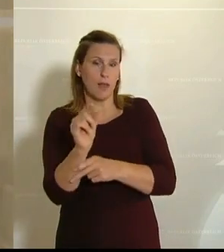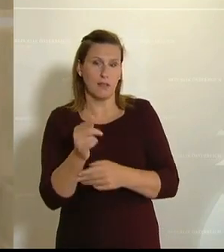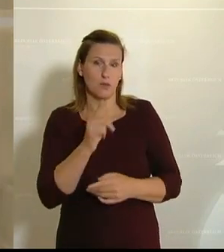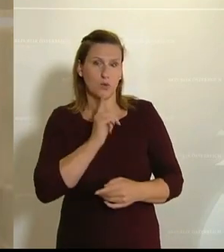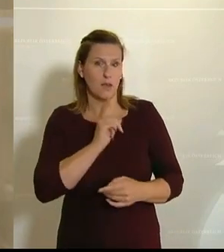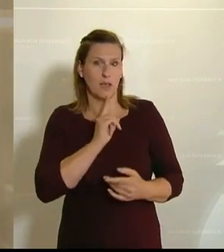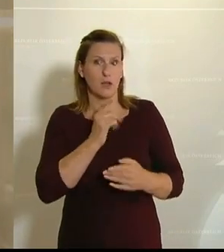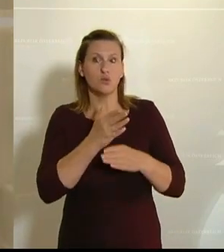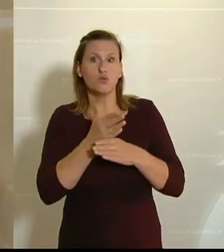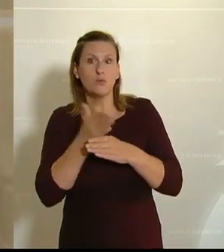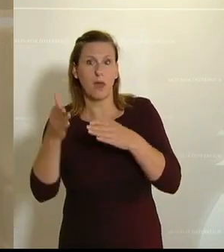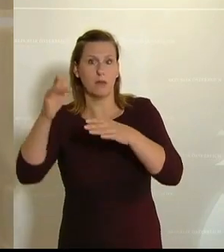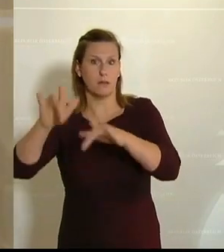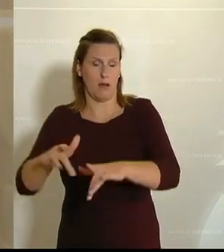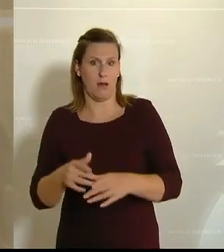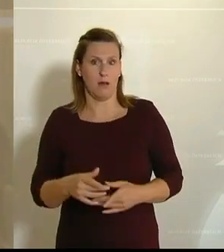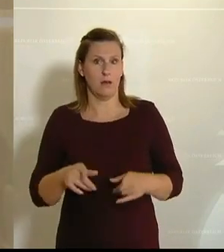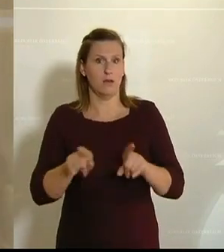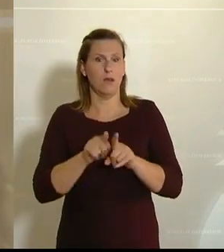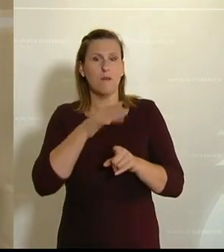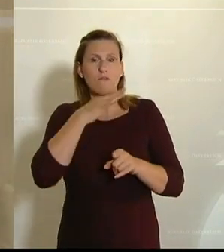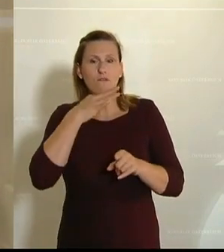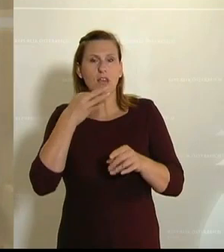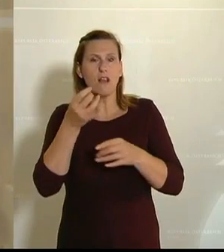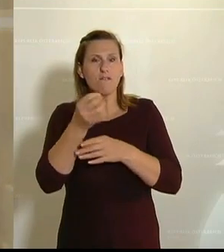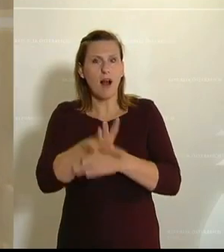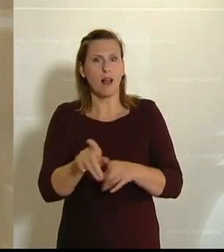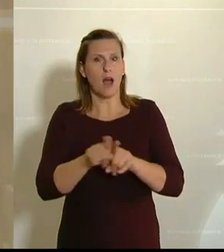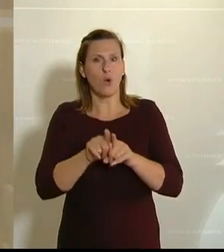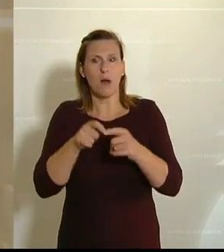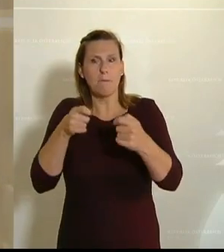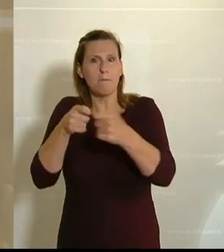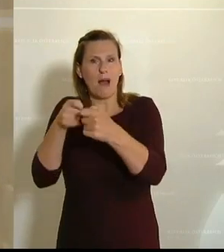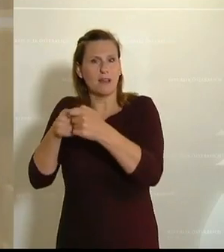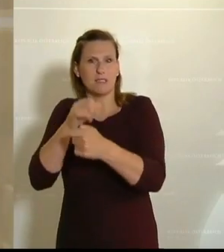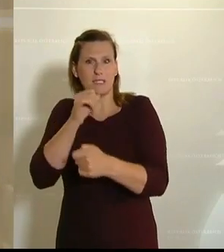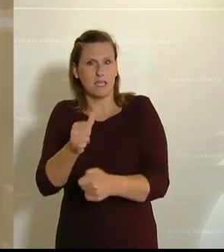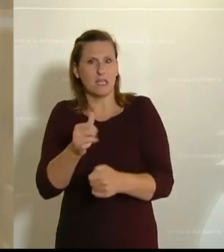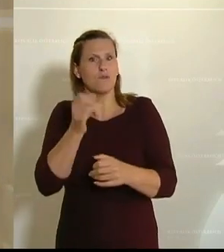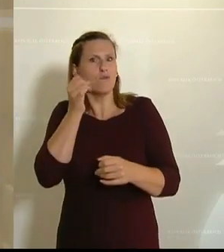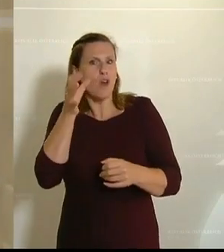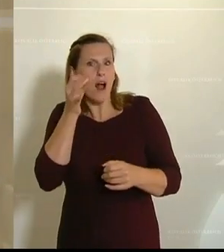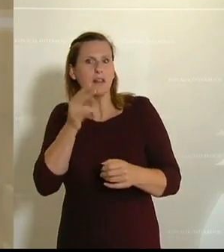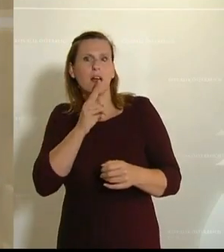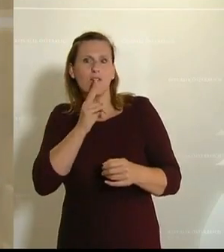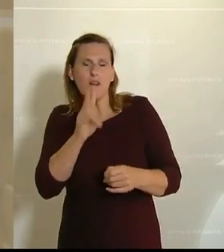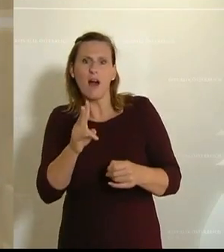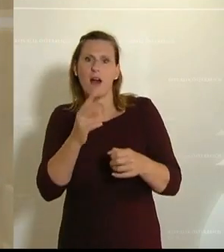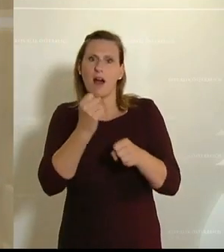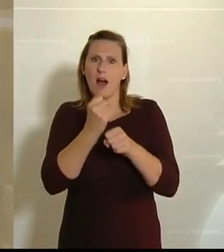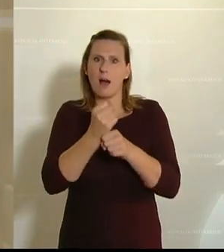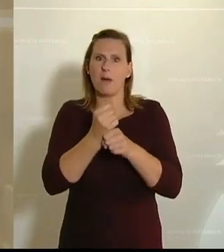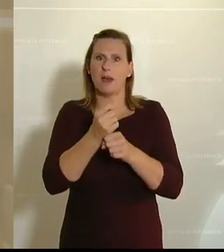Sie kommen zu spät an. Sie sind in ganz vielen Fällen noch ungeeignet für den Alltag und die Realitäten vieler